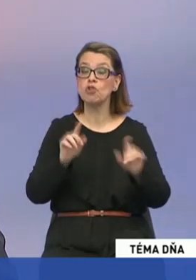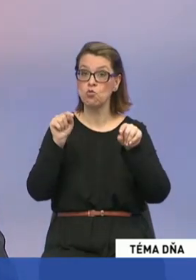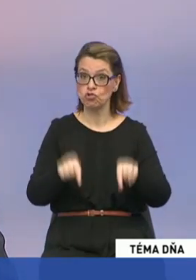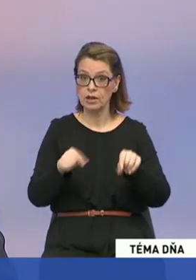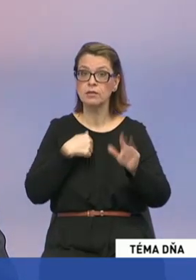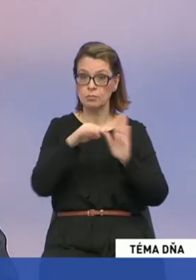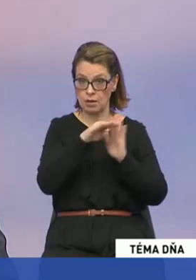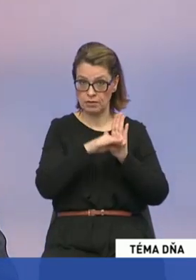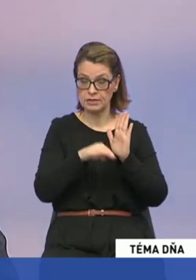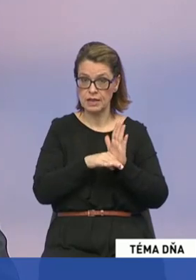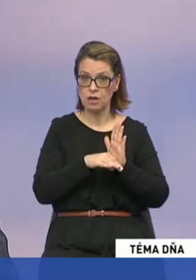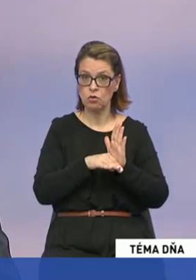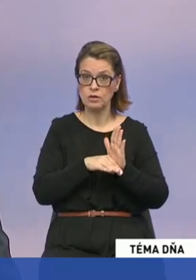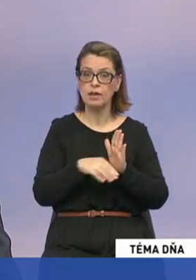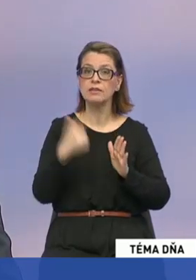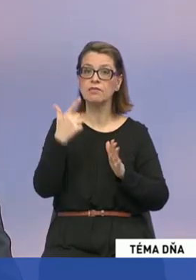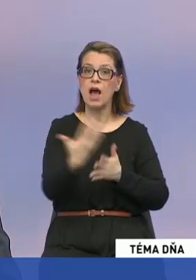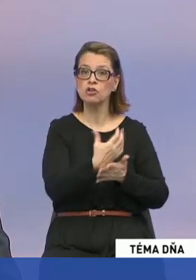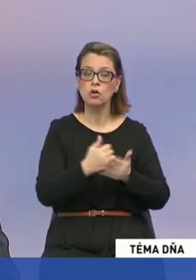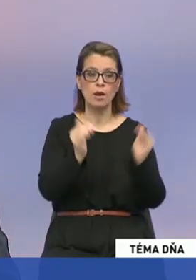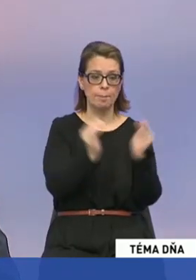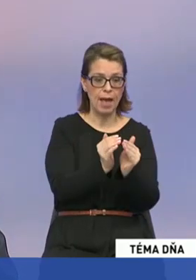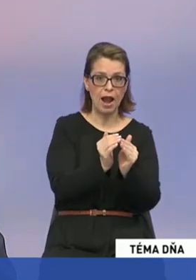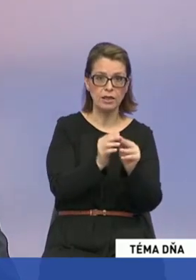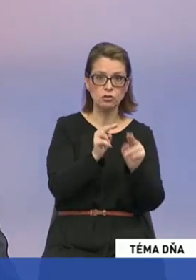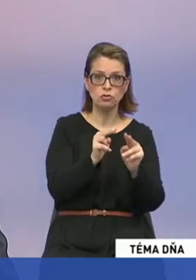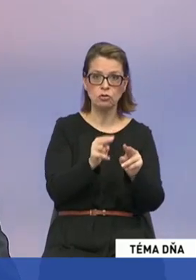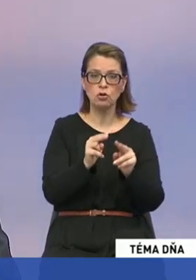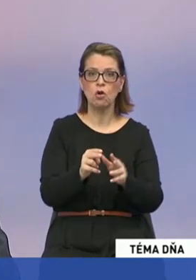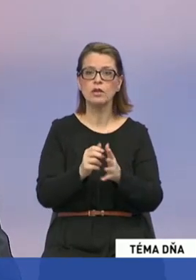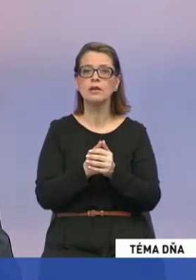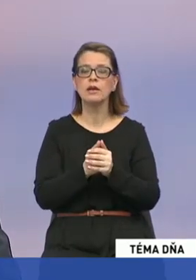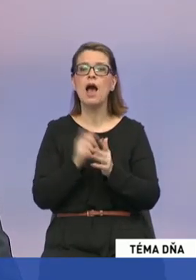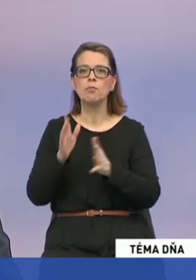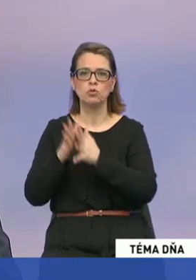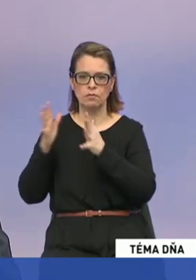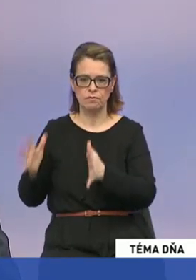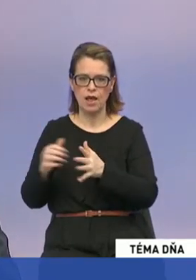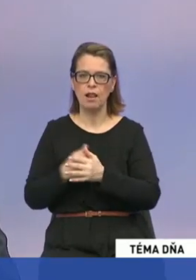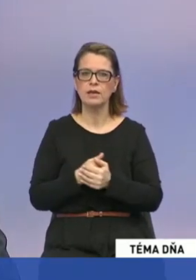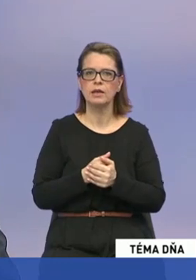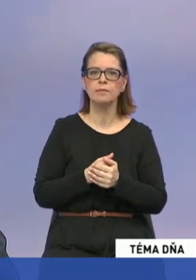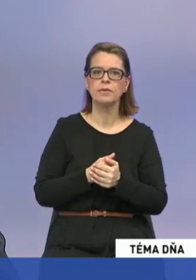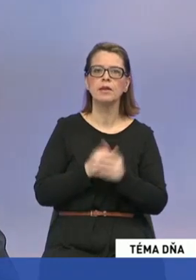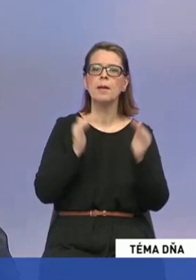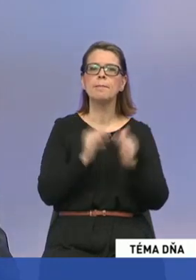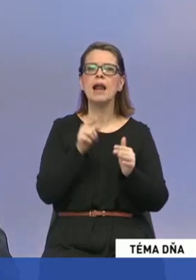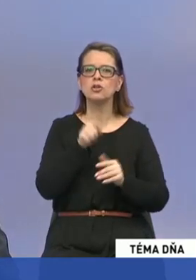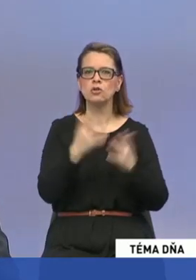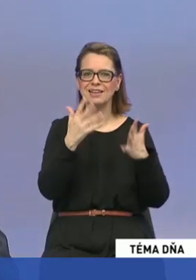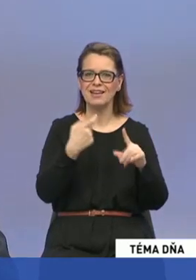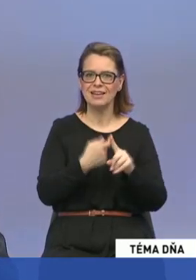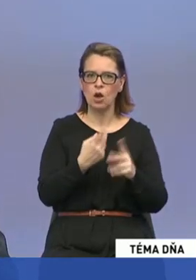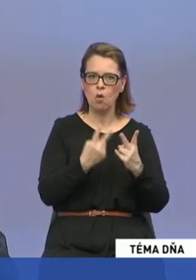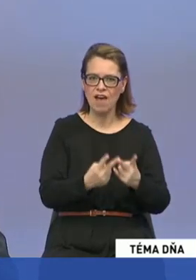takzvané dva zdroje. Je to malý zdroj, je to lokálny zdroj. Lokálny zdroj je vyslovené na vlastnú spotrebu. Malý zdroj je do 10 kW. To,